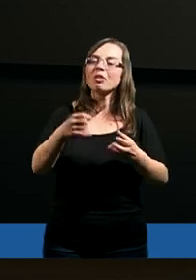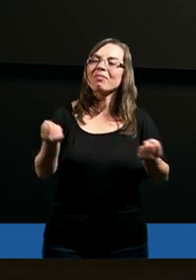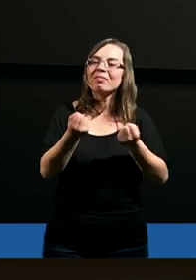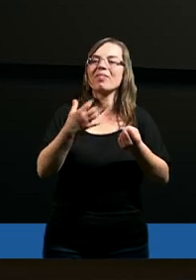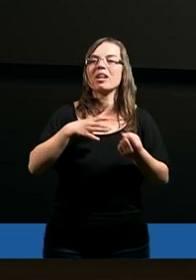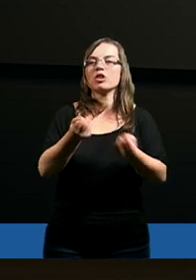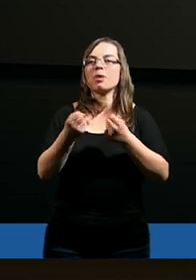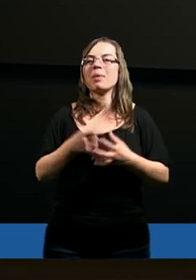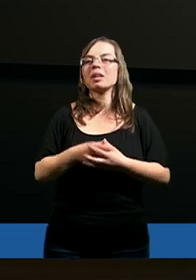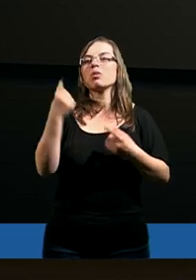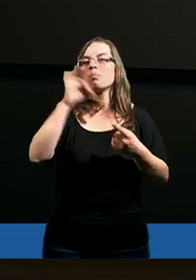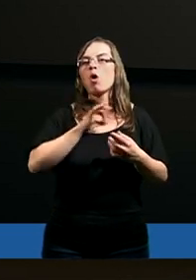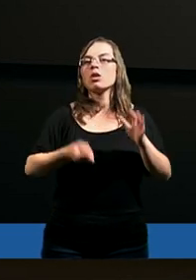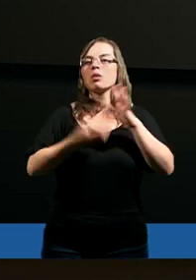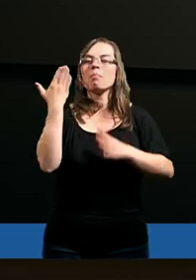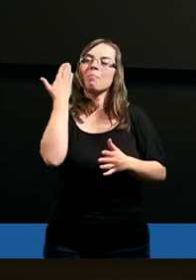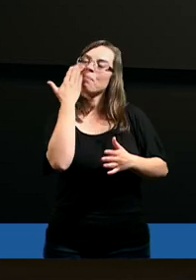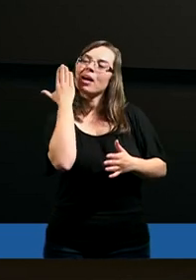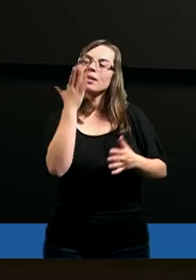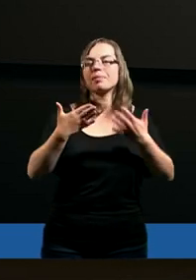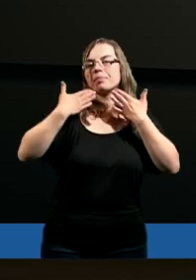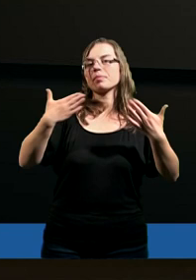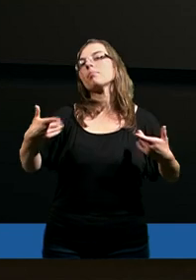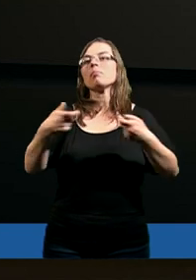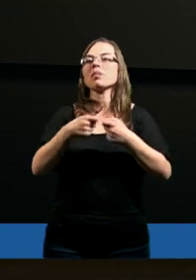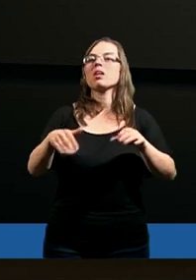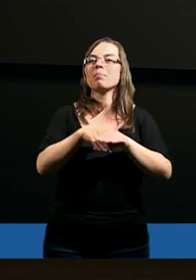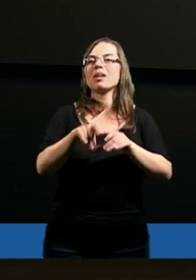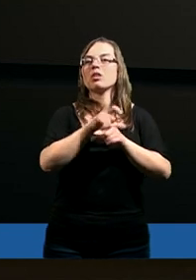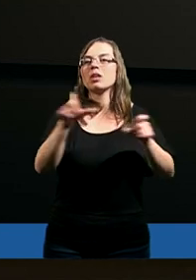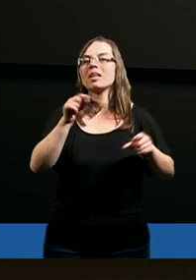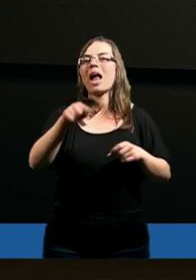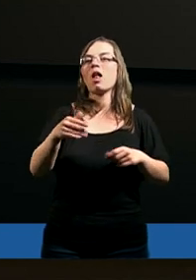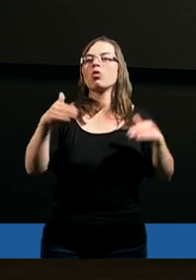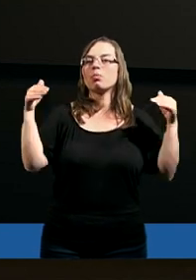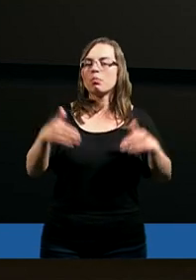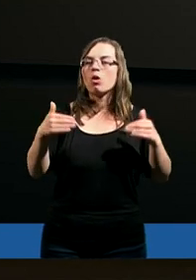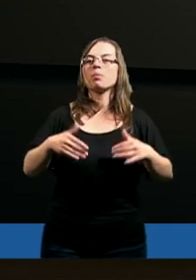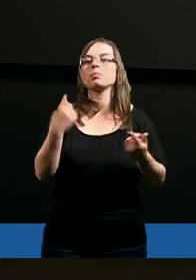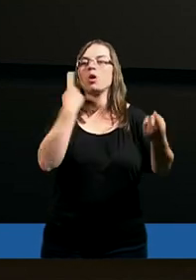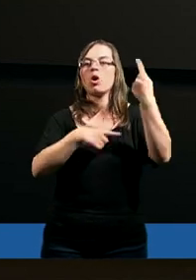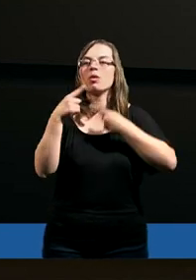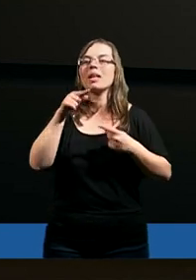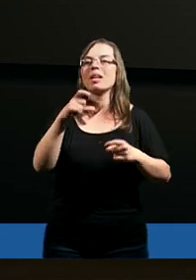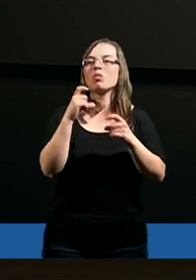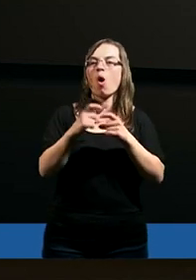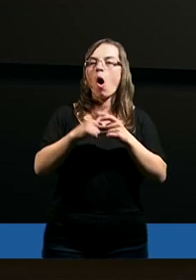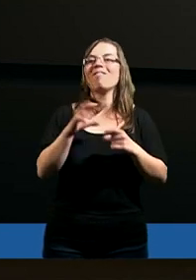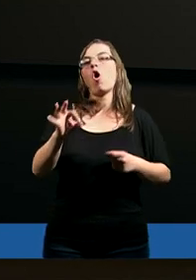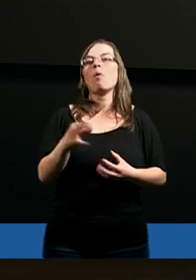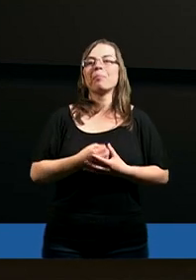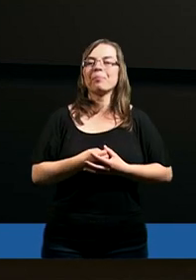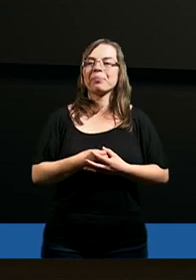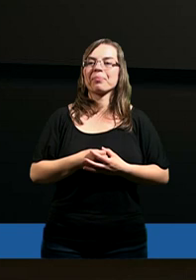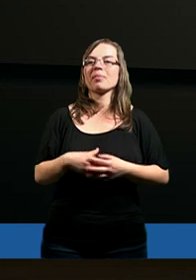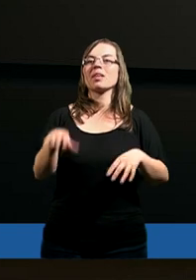człowiek jest bezpieczny. Moi drodzy, bardzo dziękuję za wspólnie spędzony czas, za to, że rozważaliśmy Boże Słowo.